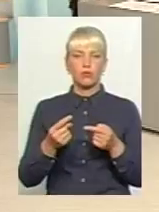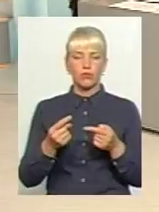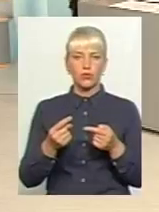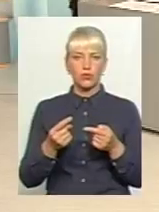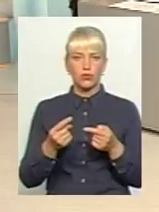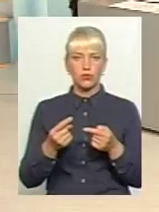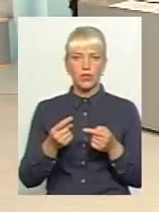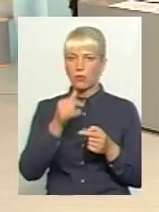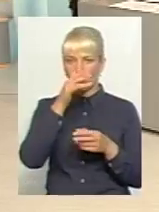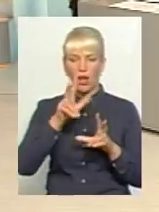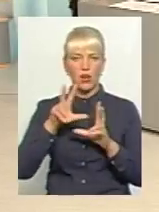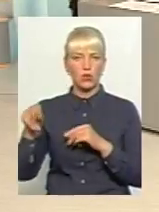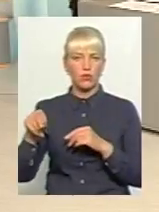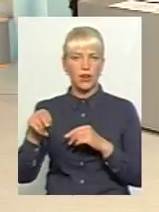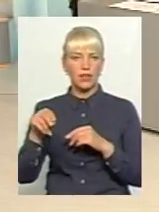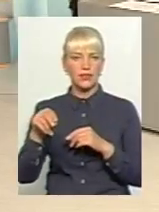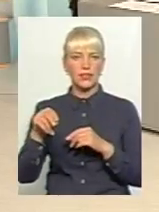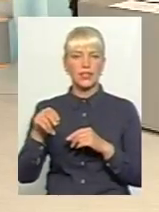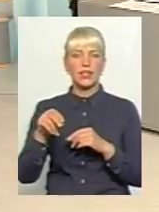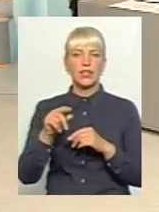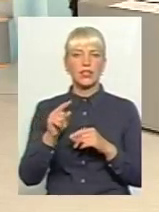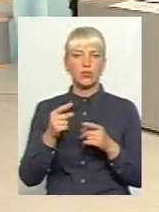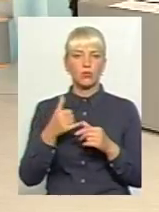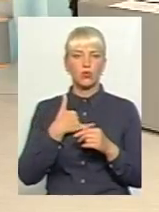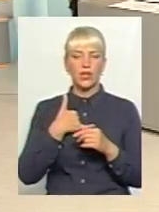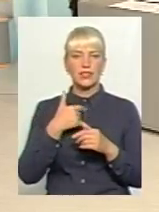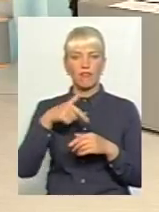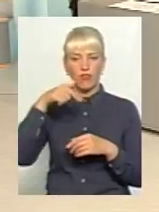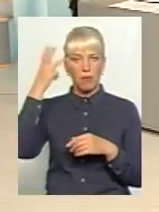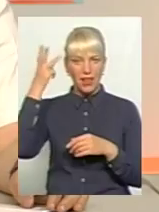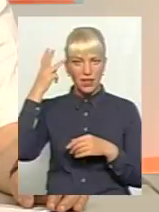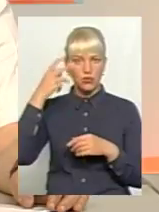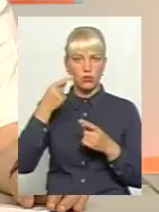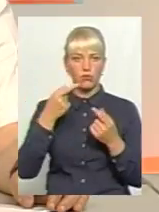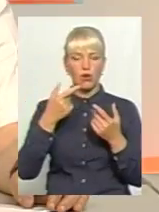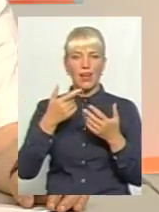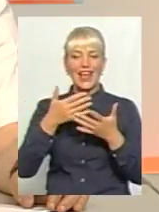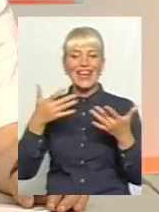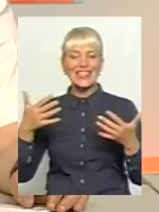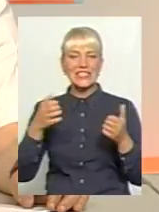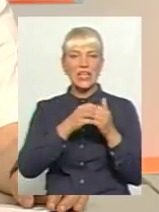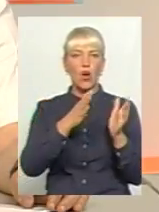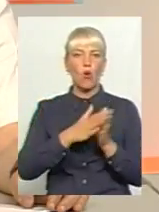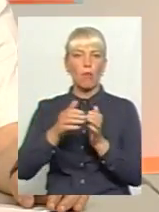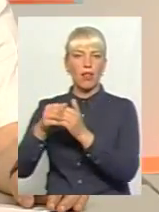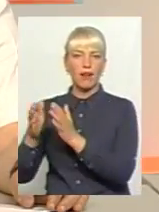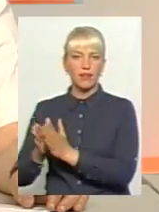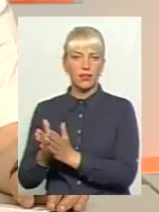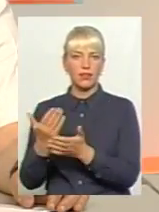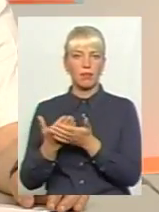якби, біда з різністю. Тобто, в нас в Хмельницькому різні комплекти. Тобто, в нас стоїть, наприклад,